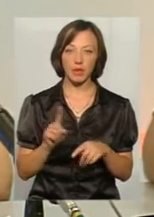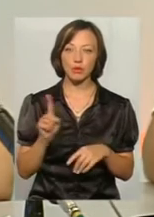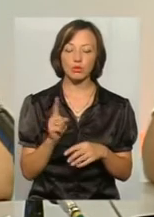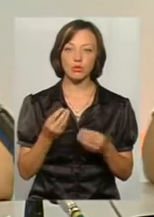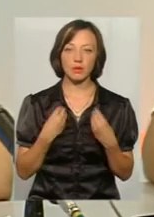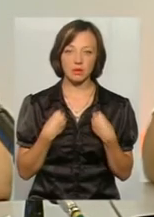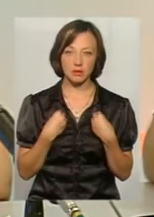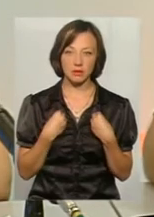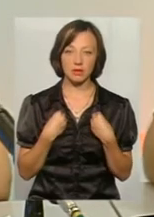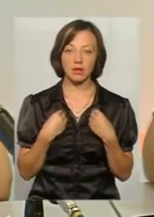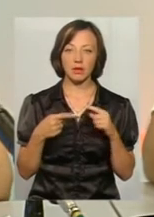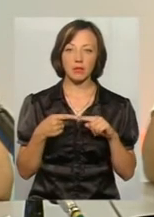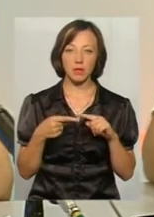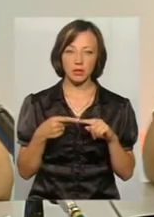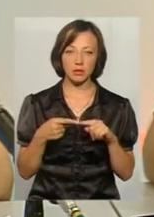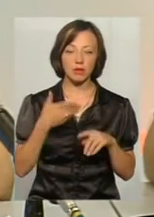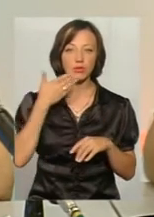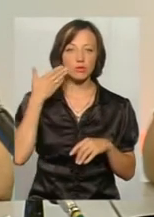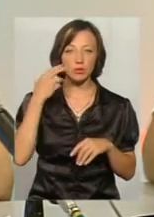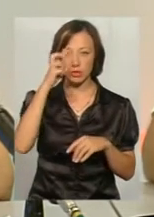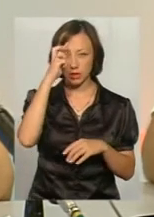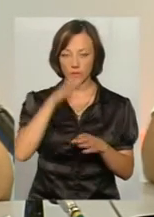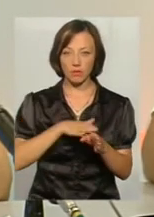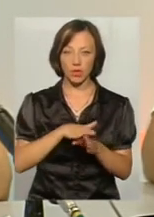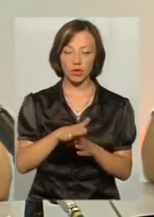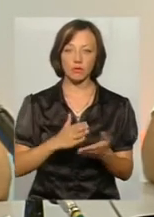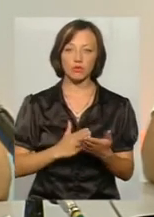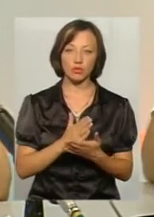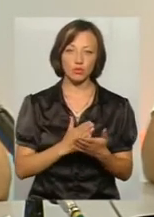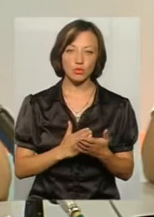нам дасть? Перше, він розгрузить Державну виконавчу службу,